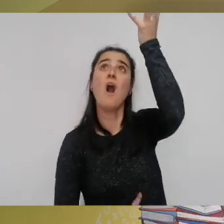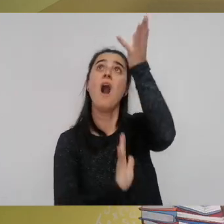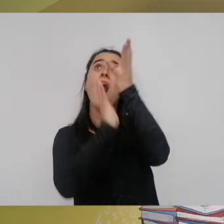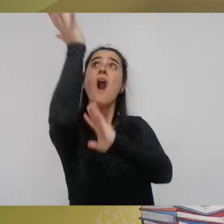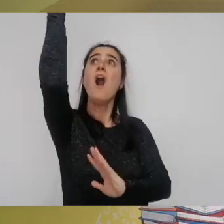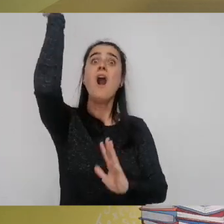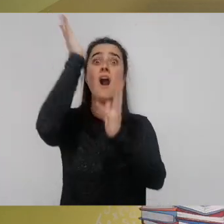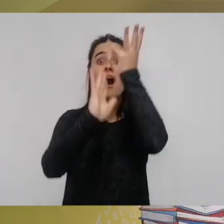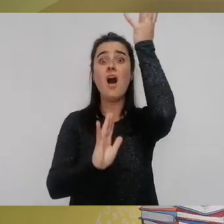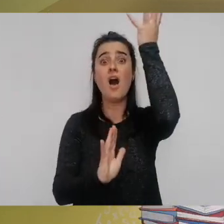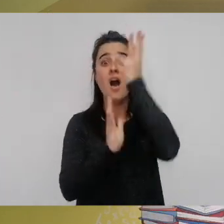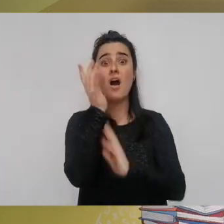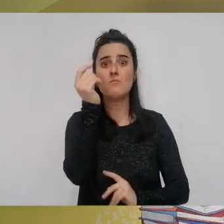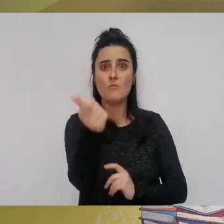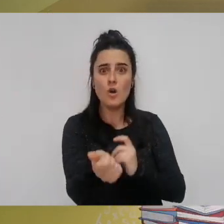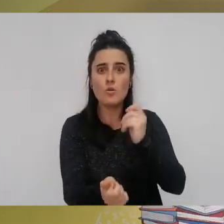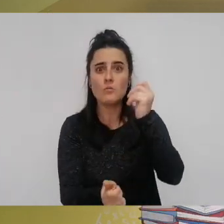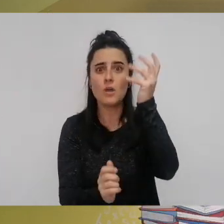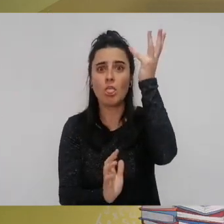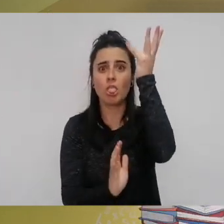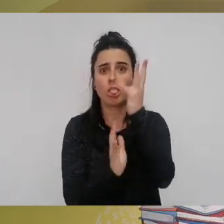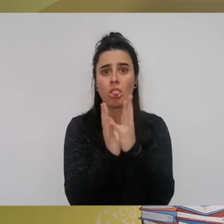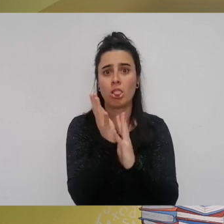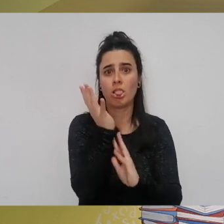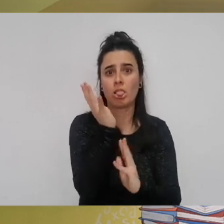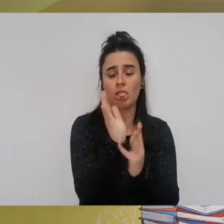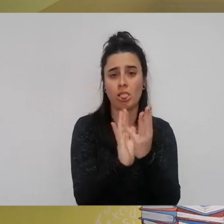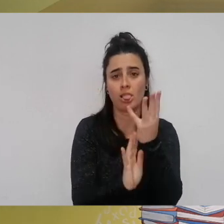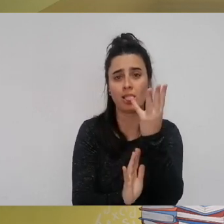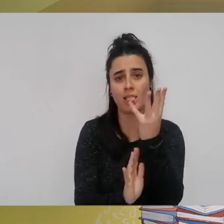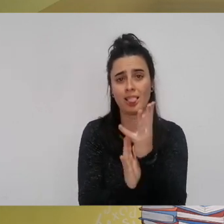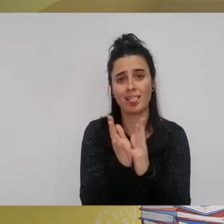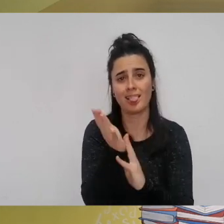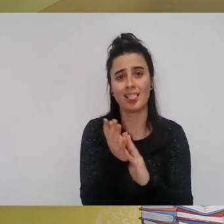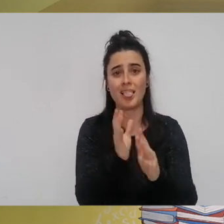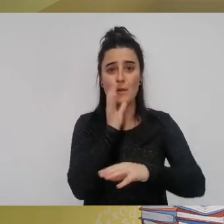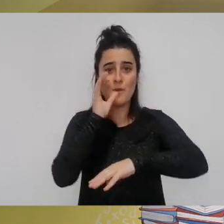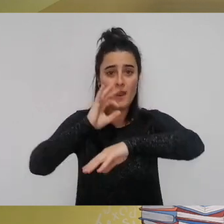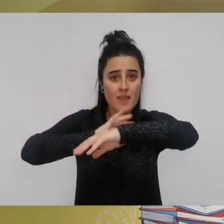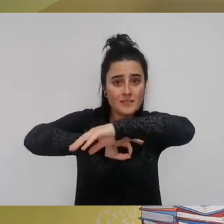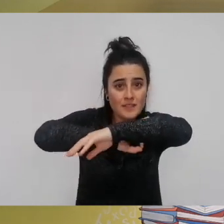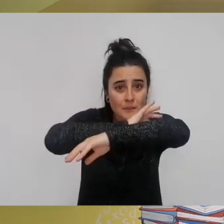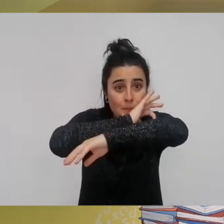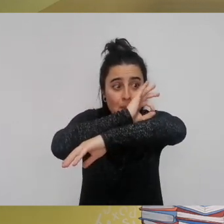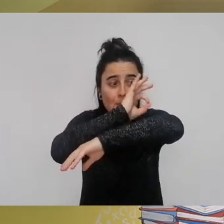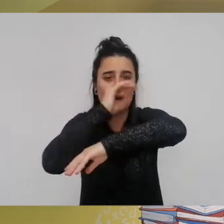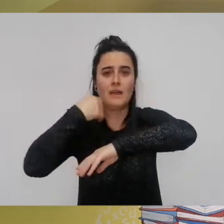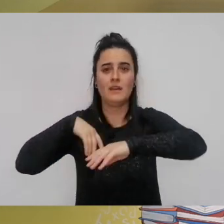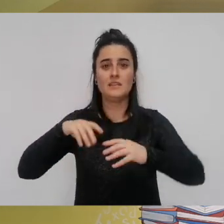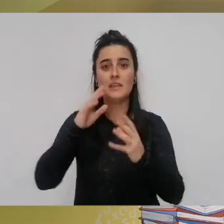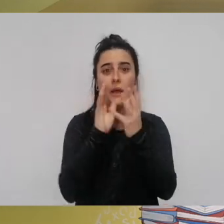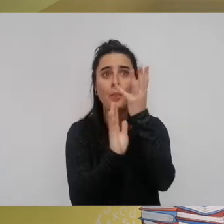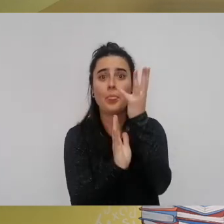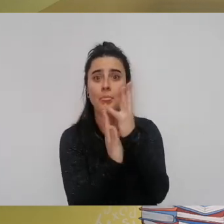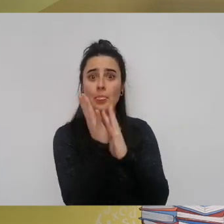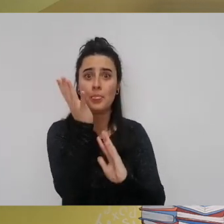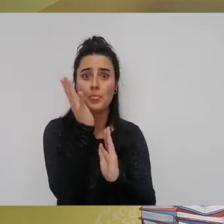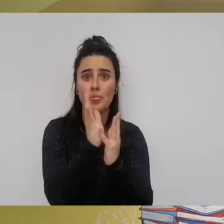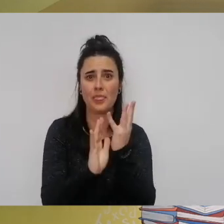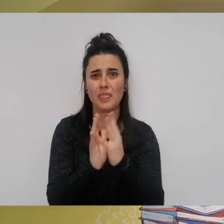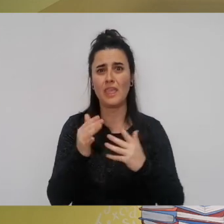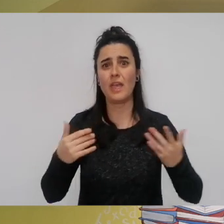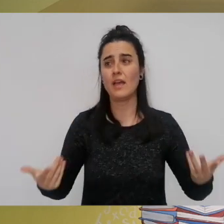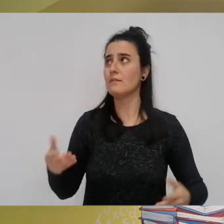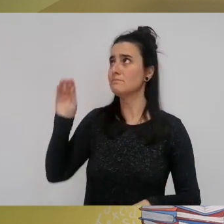txikitzen asik egun sentirako hitzalita zegoen eta pertsonek alde duzu